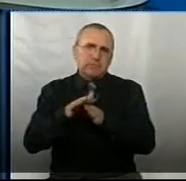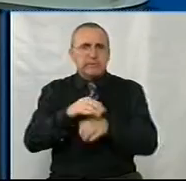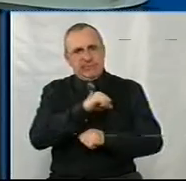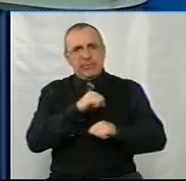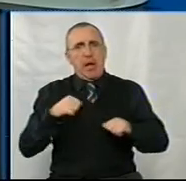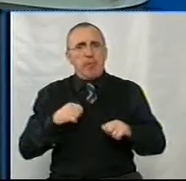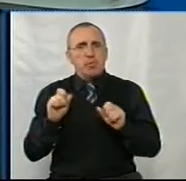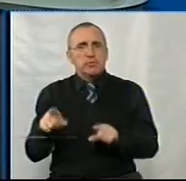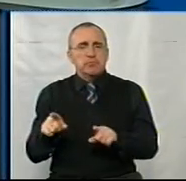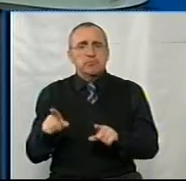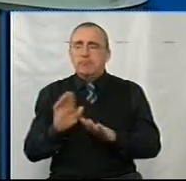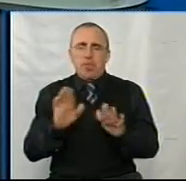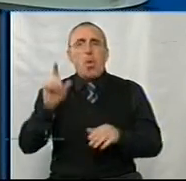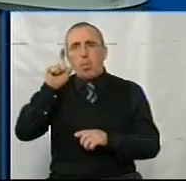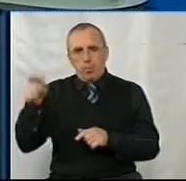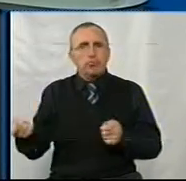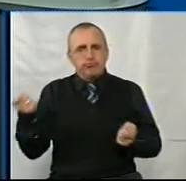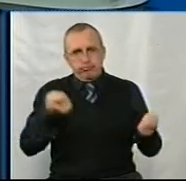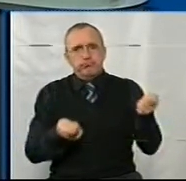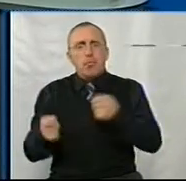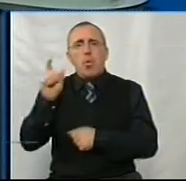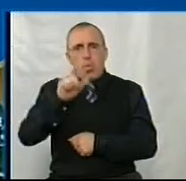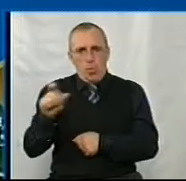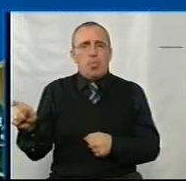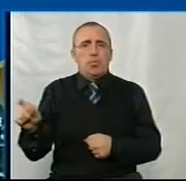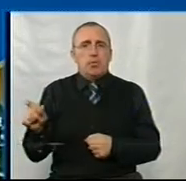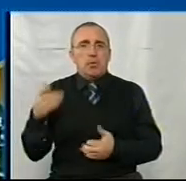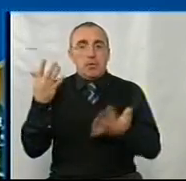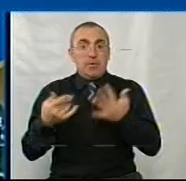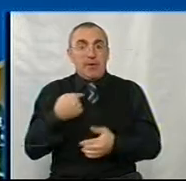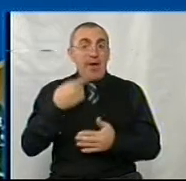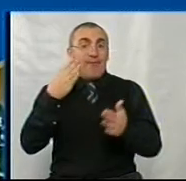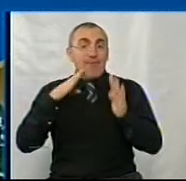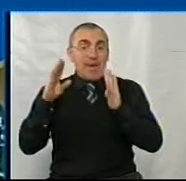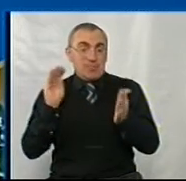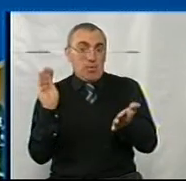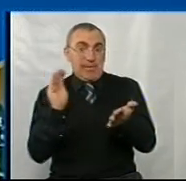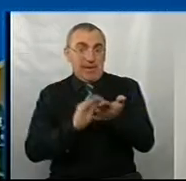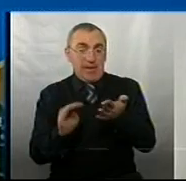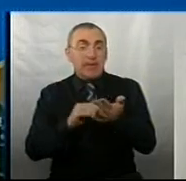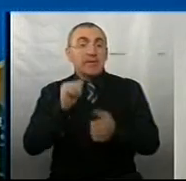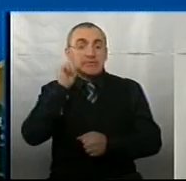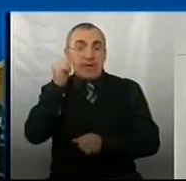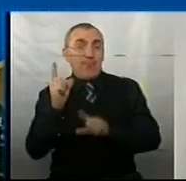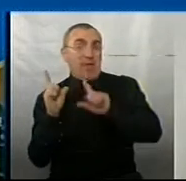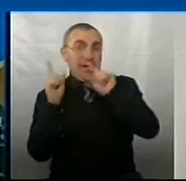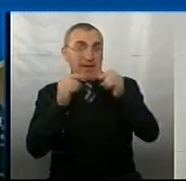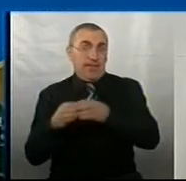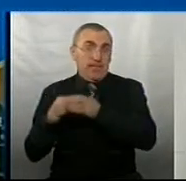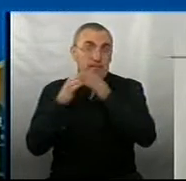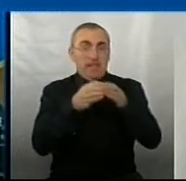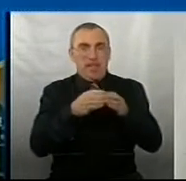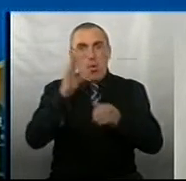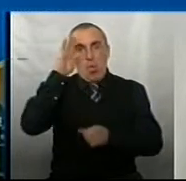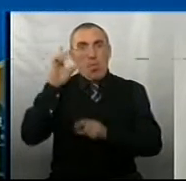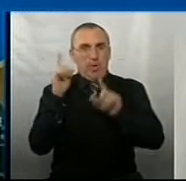самостійно? Ні. Люди. Люди. Якщо я в Фейсбуці написала, що завтра їдуть, хлопці